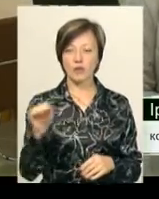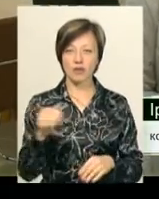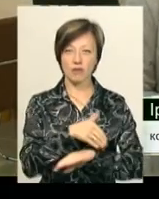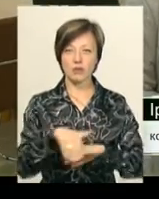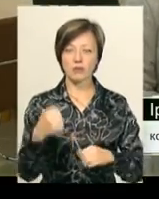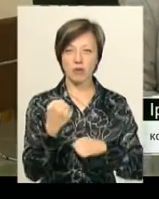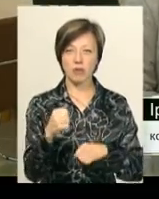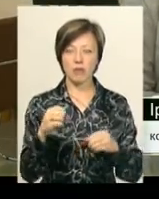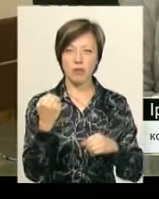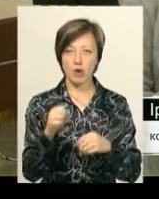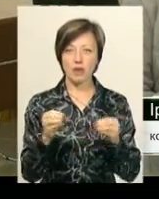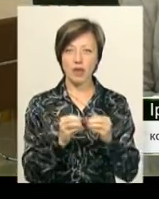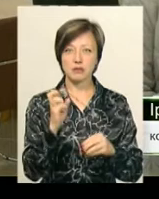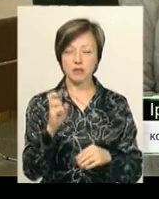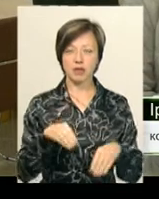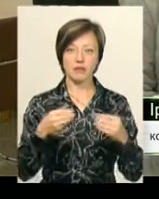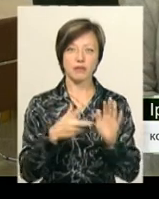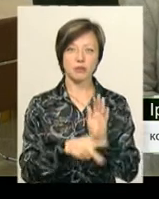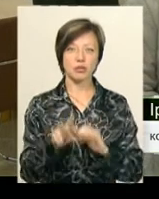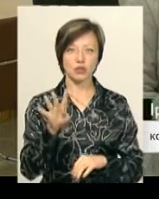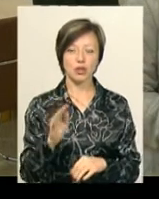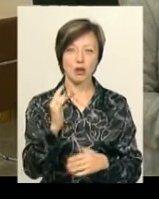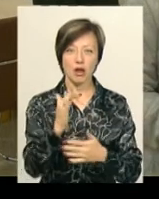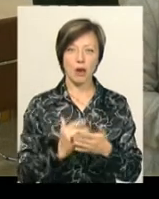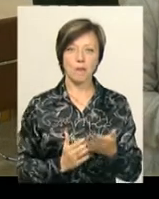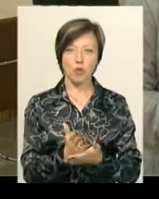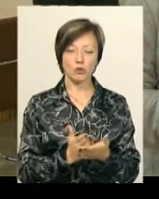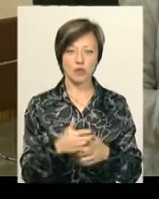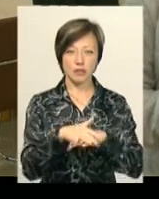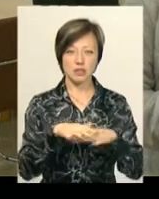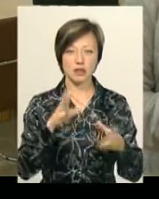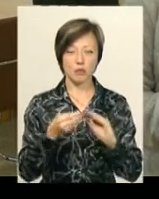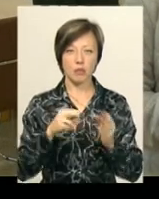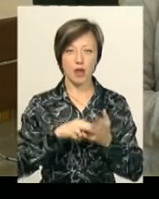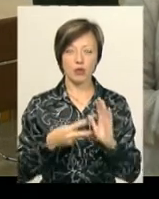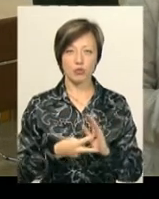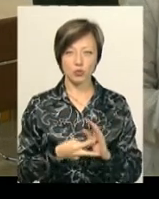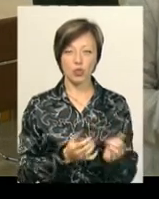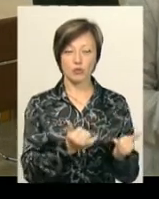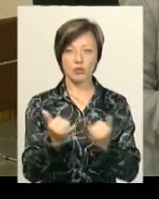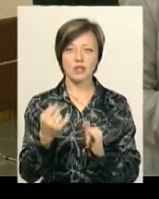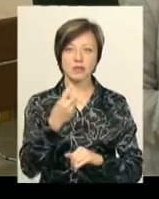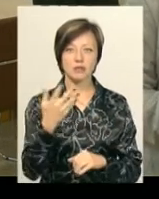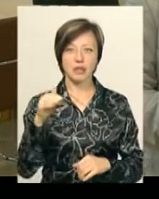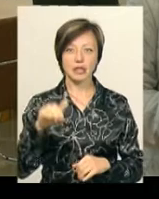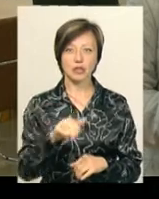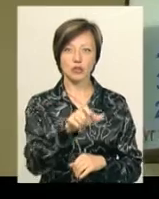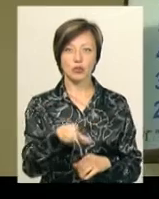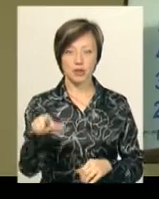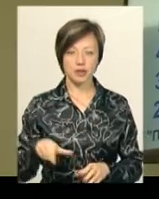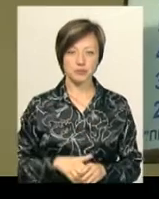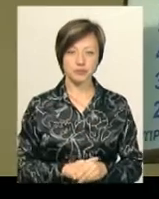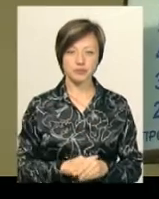10Б у Хмельницькому надаватимуть 84 послуги населенню. Загалом планують обслуговувати понад 25 тисяч людей.